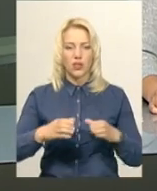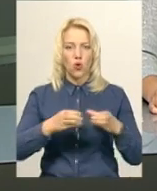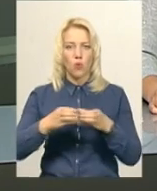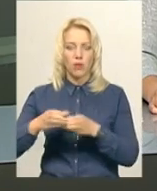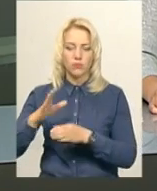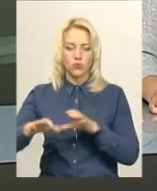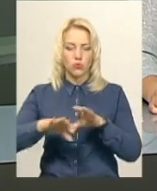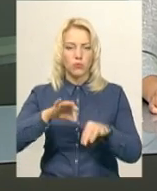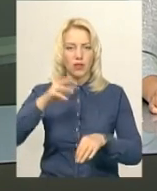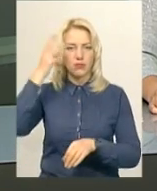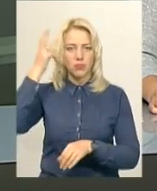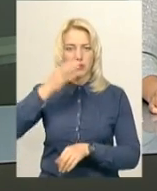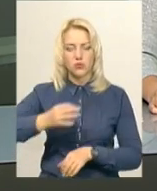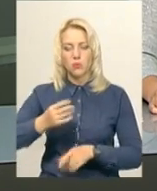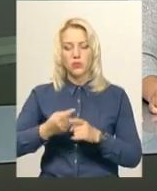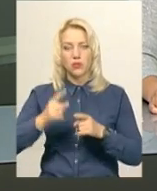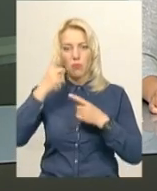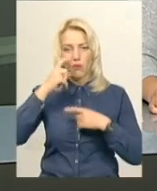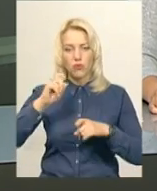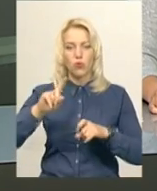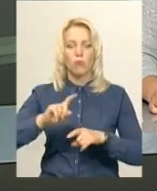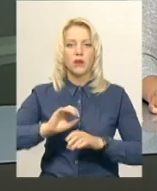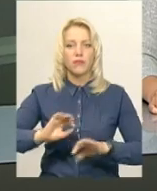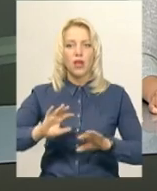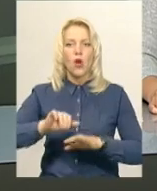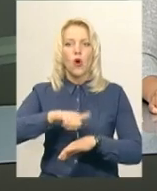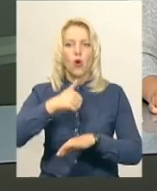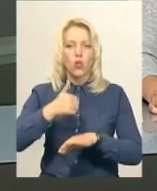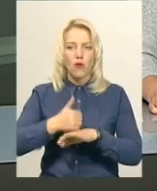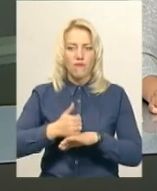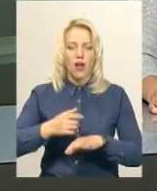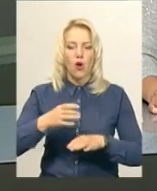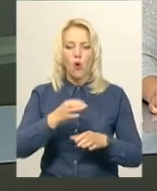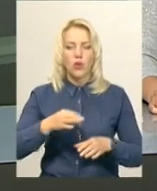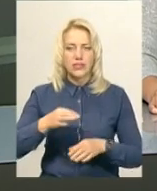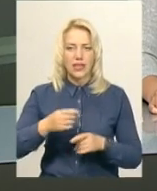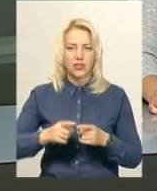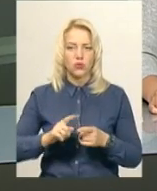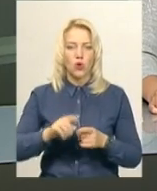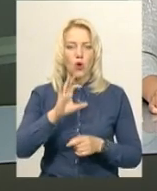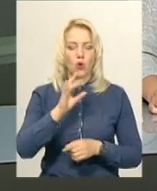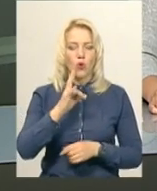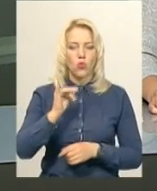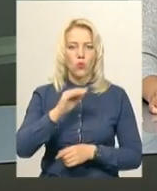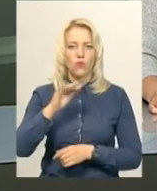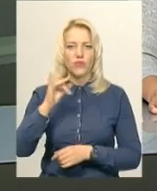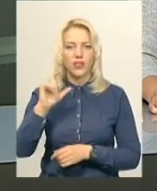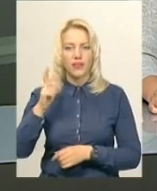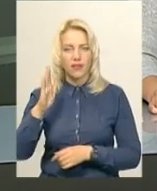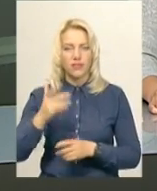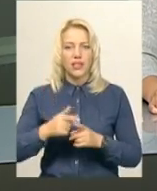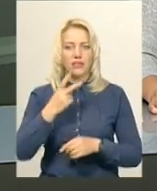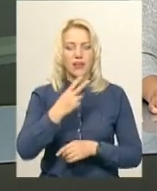Хмельницькій області. Про це повідомив голова обласного осередку, комітет виборців України Юрій Ануфрієв. За його словами, 23